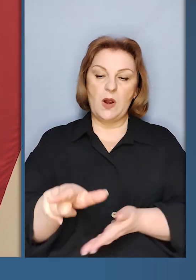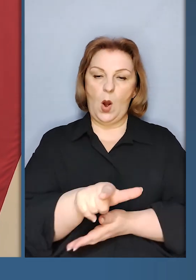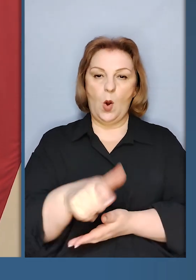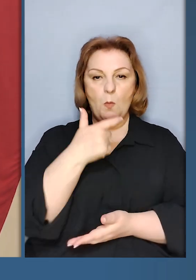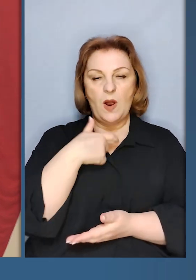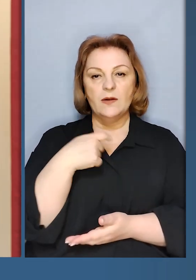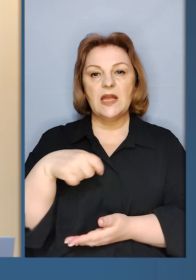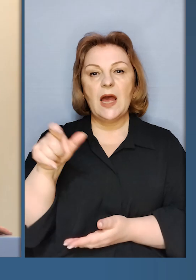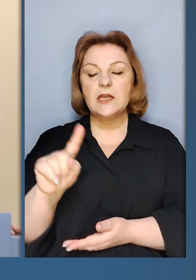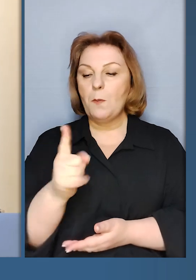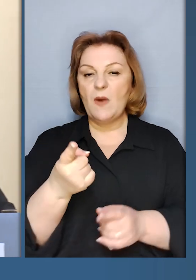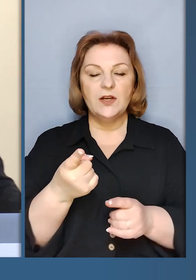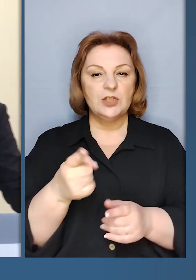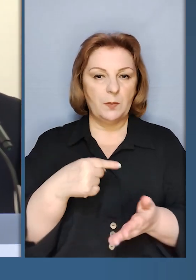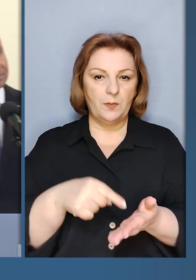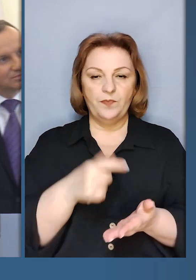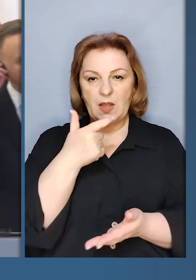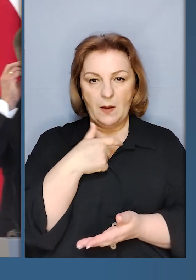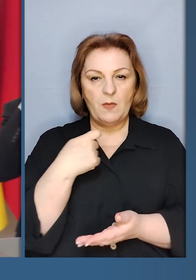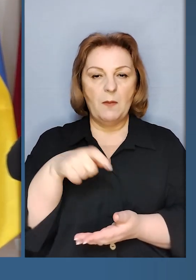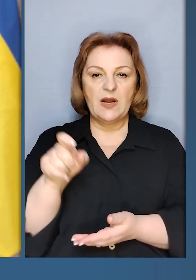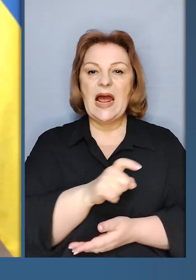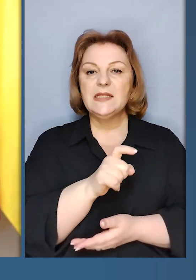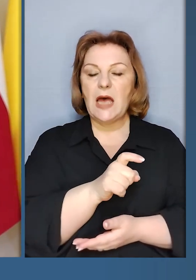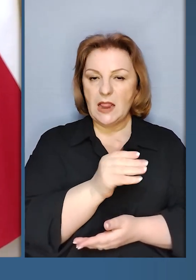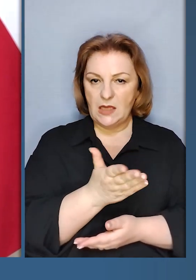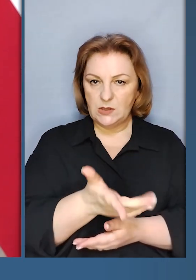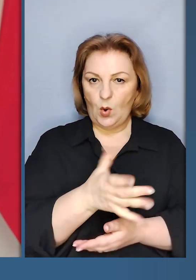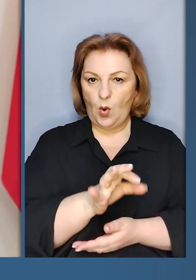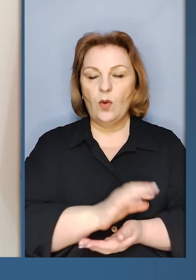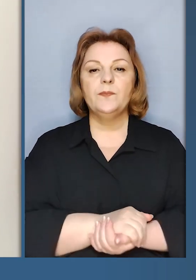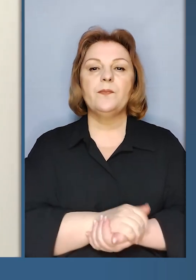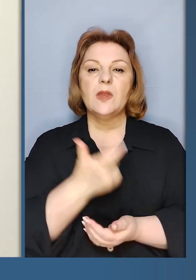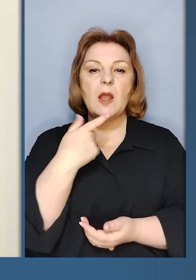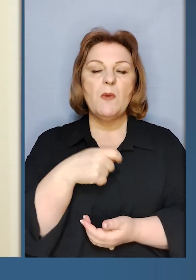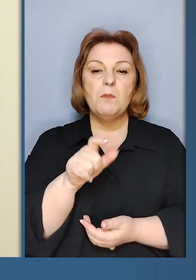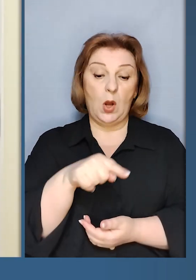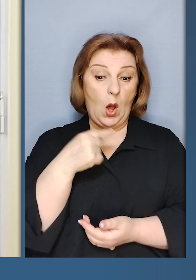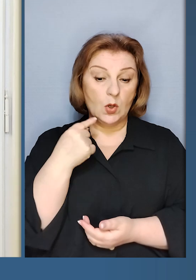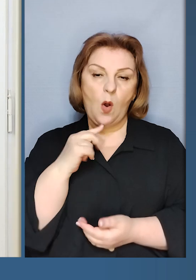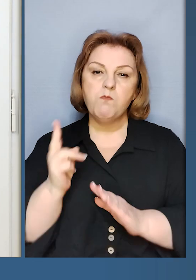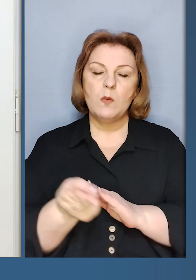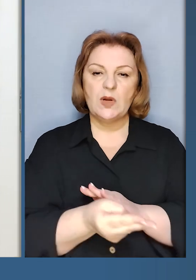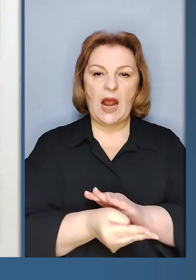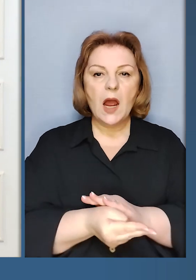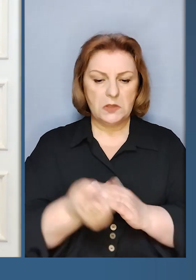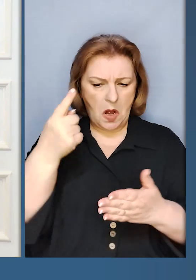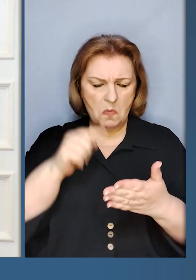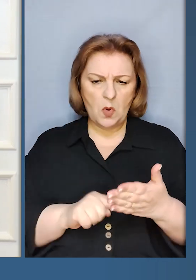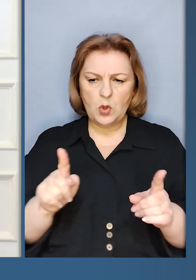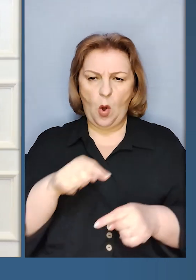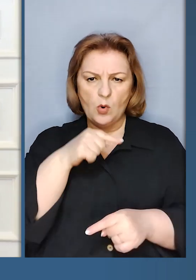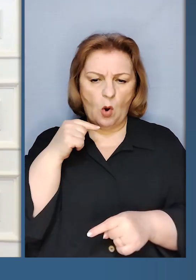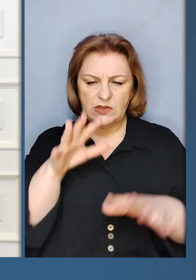В мене питання до обох панів Президентів. Перше питання до пана Президента Зеленського. Пане Президенте, російська